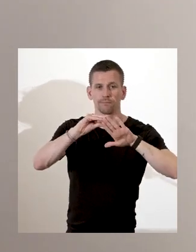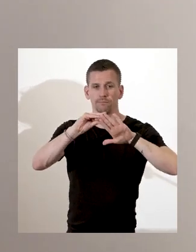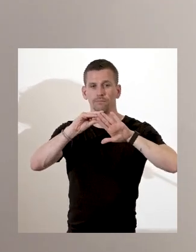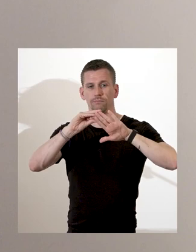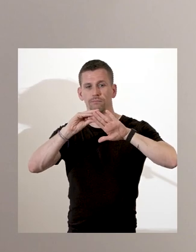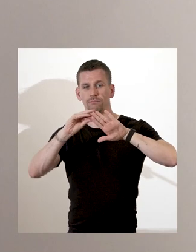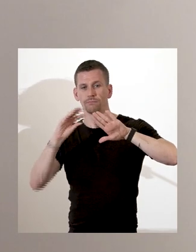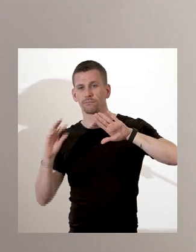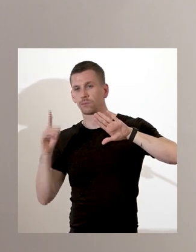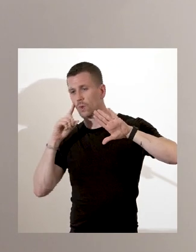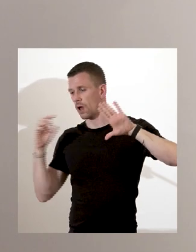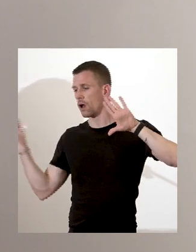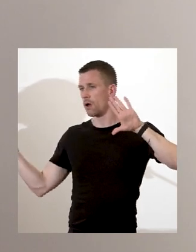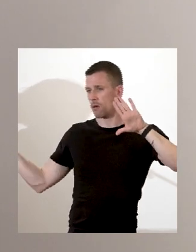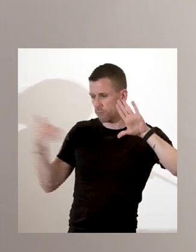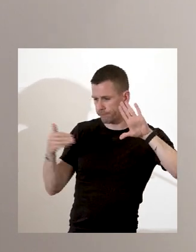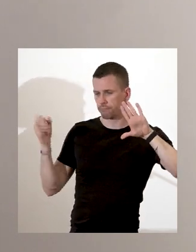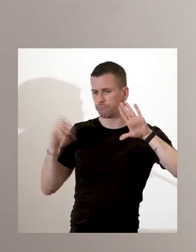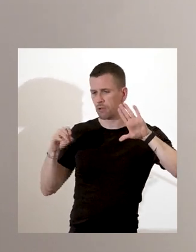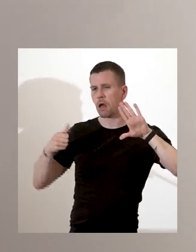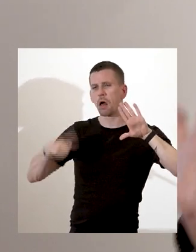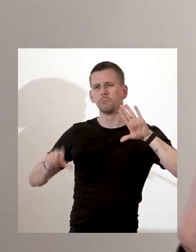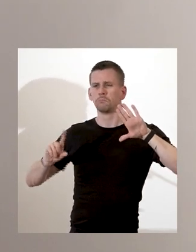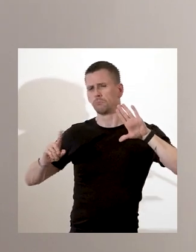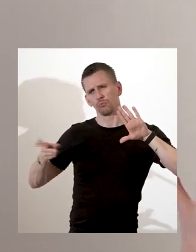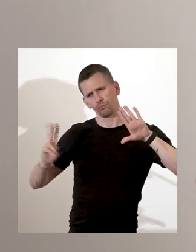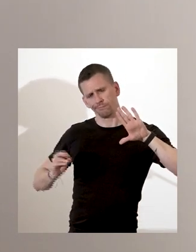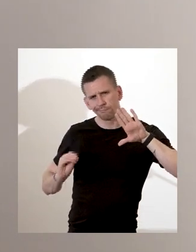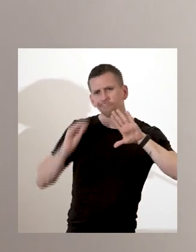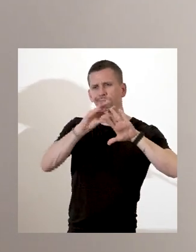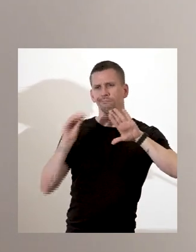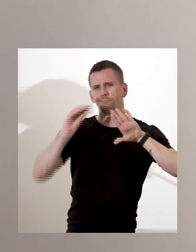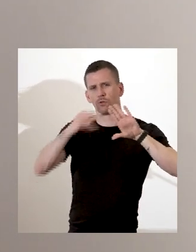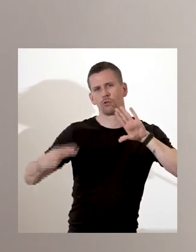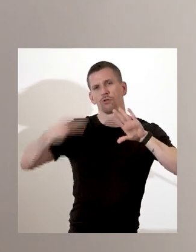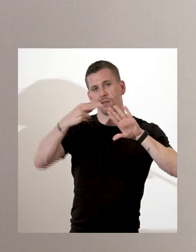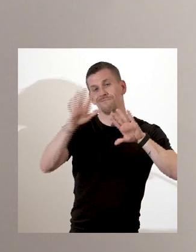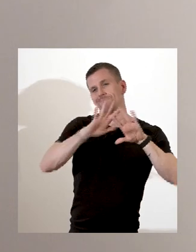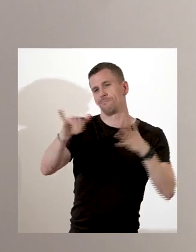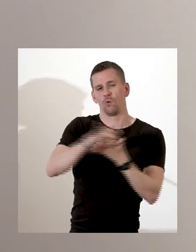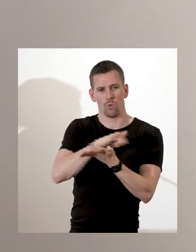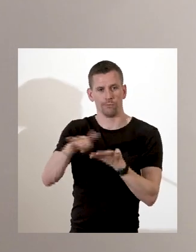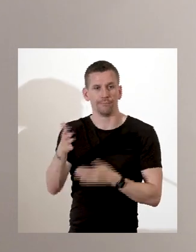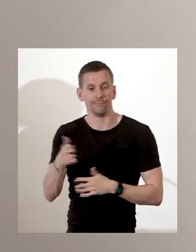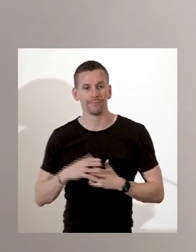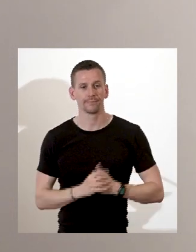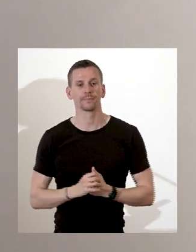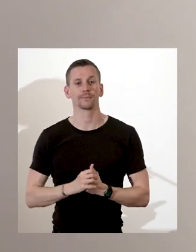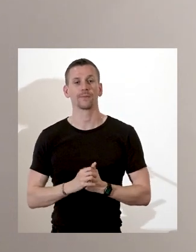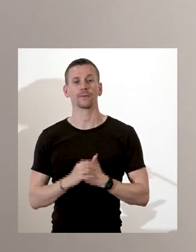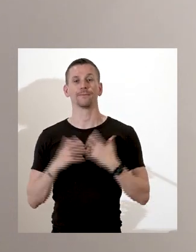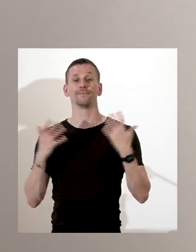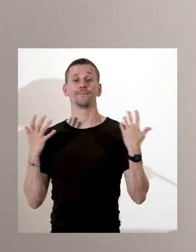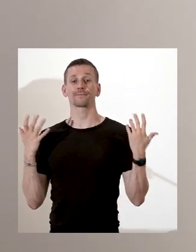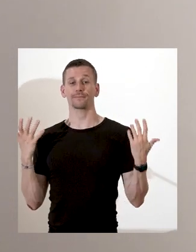néerlandais. Un certain nombre d'entre eux viennent de Curaçao, qui est aussi une île qui fait partie de l'Atlantique néerlandais. D'autres viennent